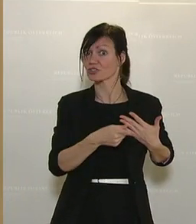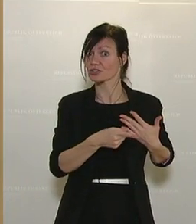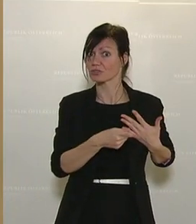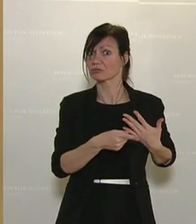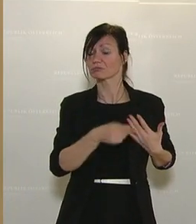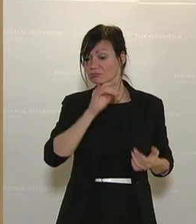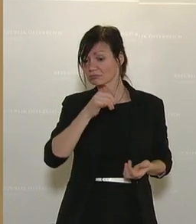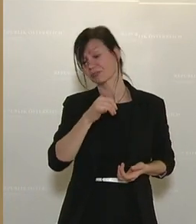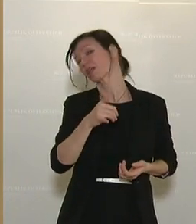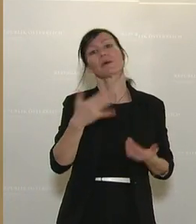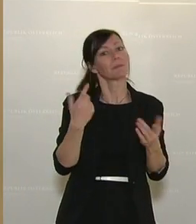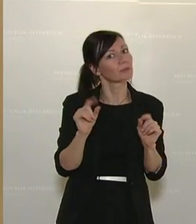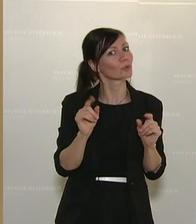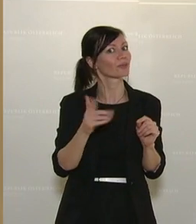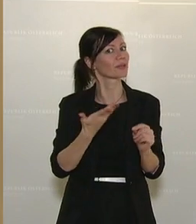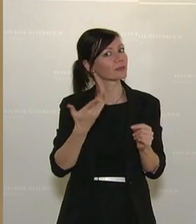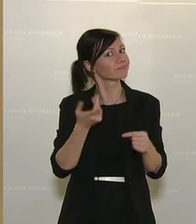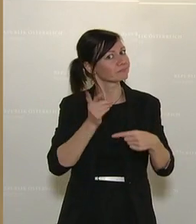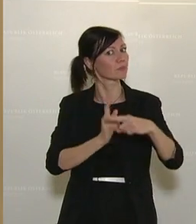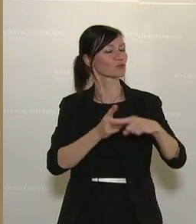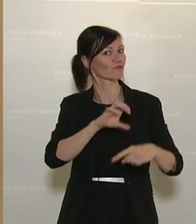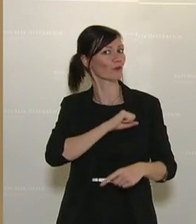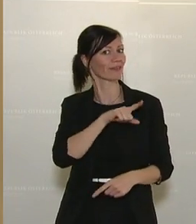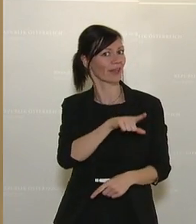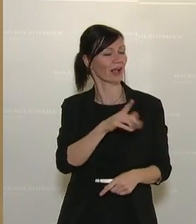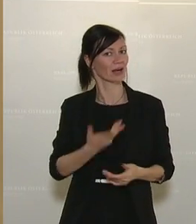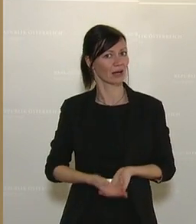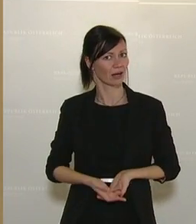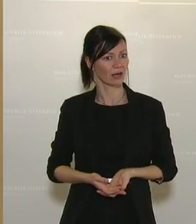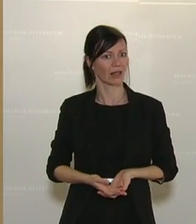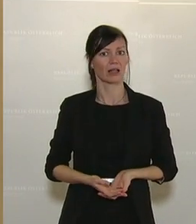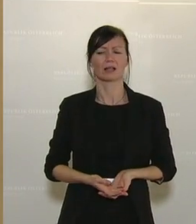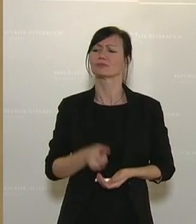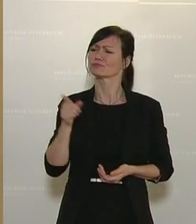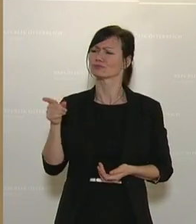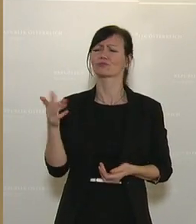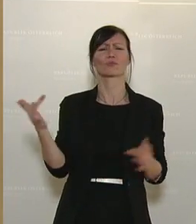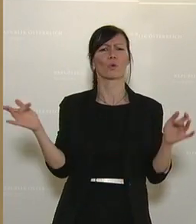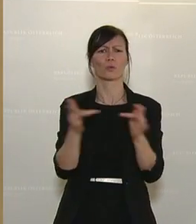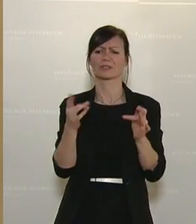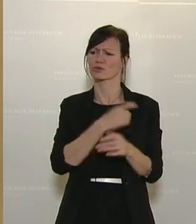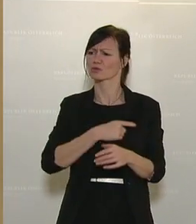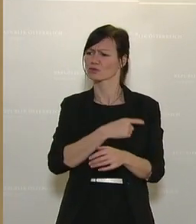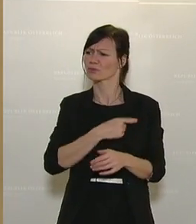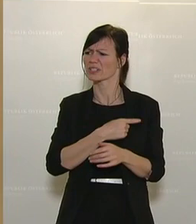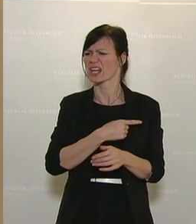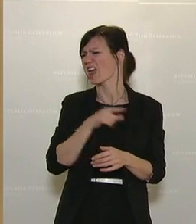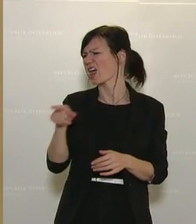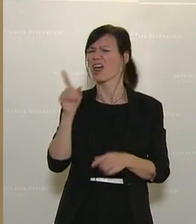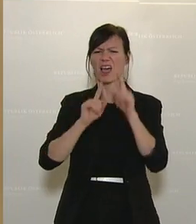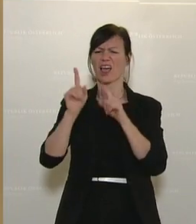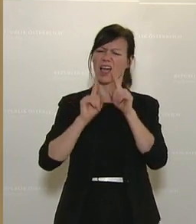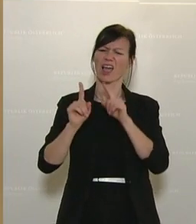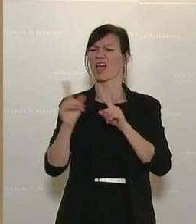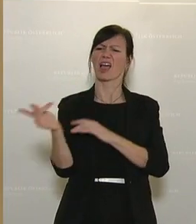positiv entsprechend argumentieren. Und mit einer mehr möchte ich auch aufräumen. Von den Oppositionsparteien Querbeet wurde permanent betont, das